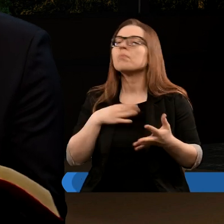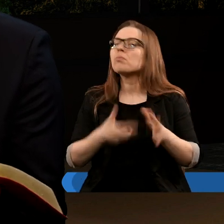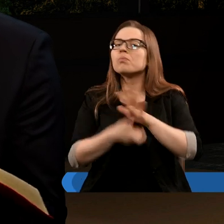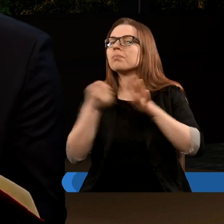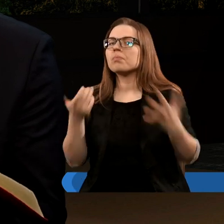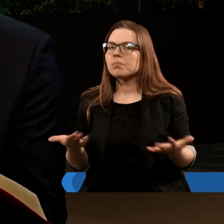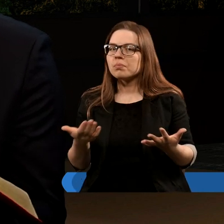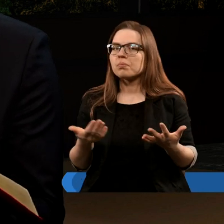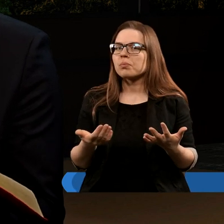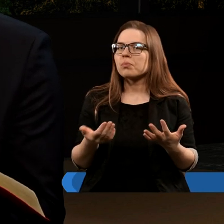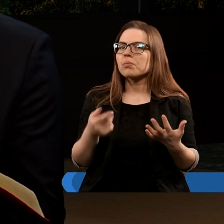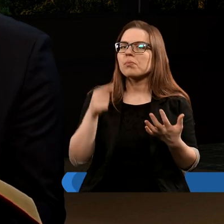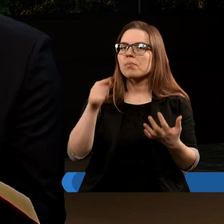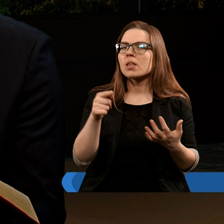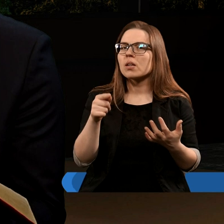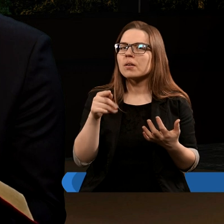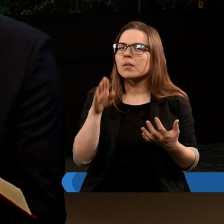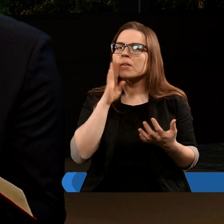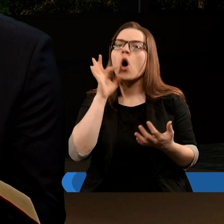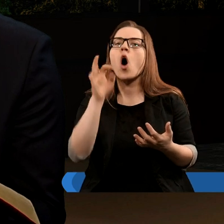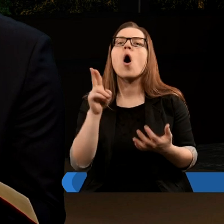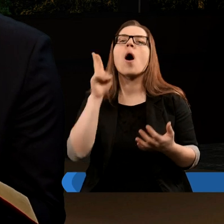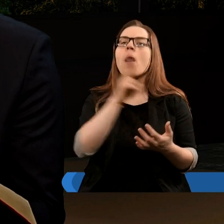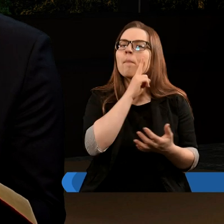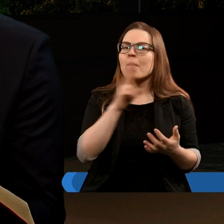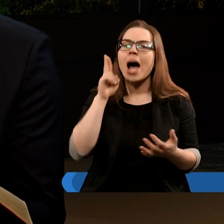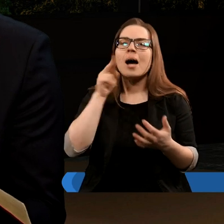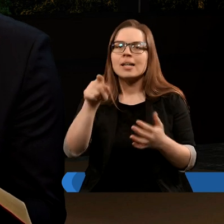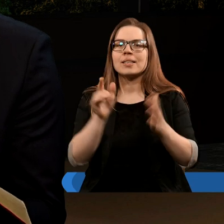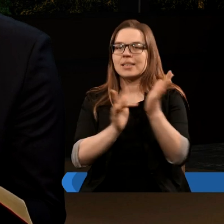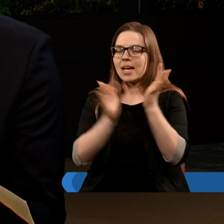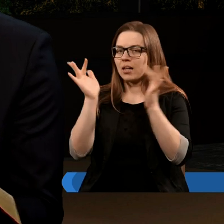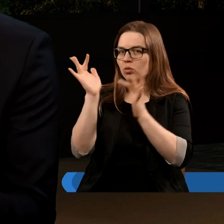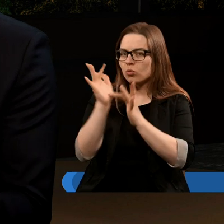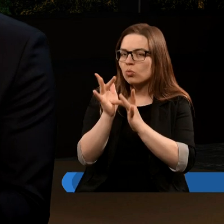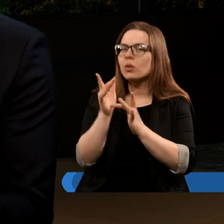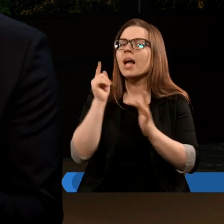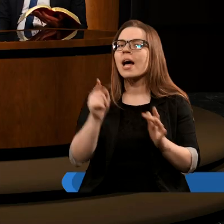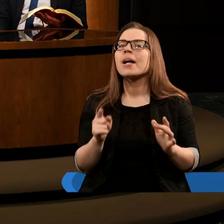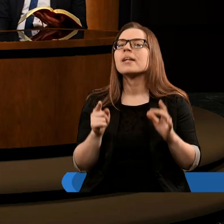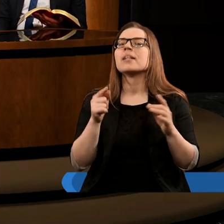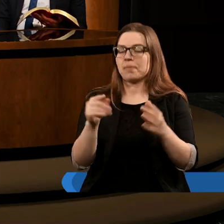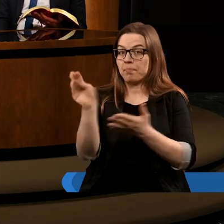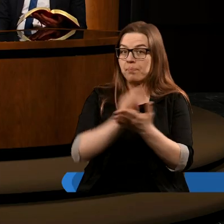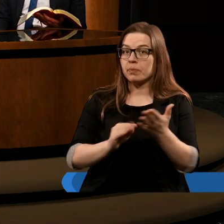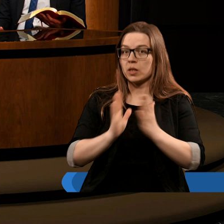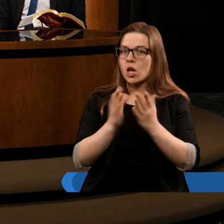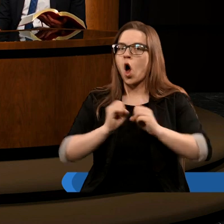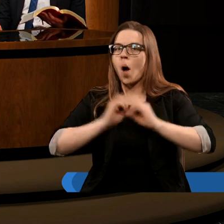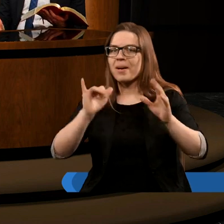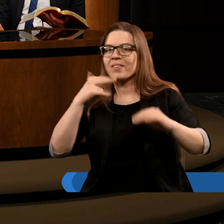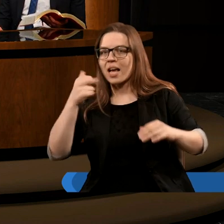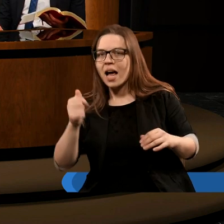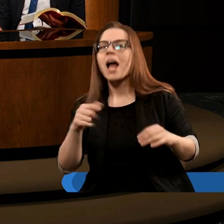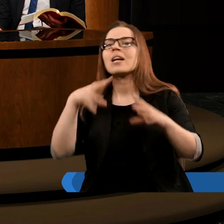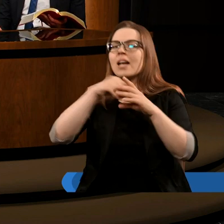tutaj może chodzić typowo o matkę Jezusa, natomiast biorąc pod uwagę to, co jest napisane w Księdze Objawienia,